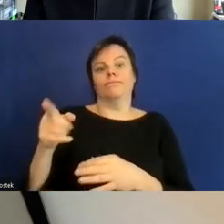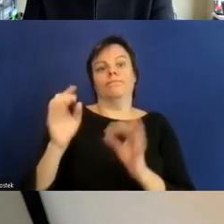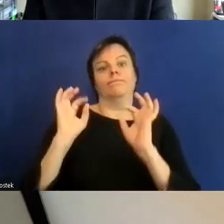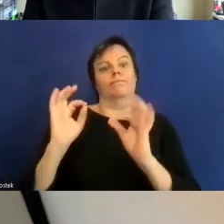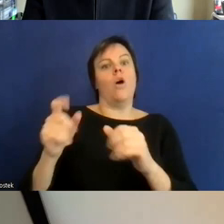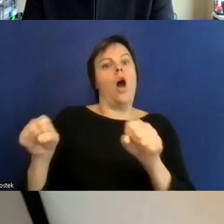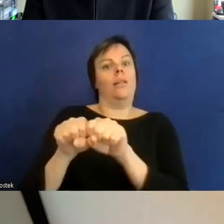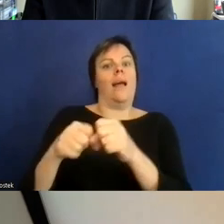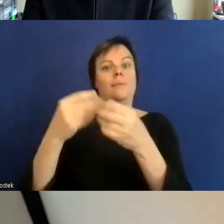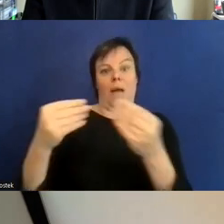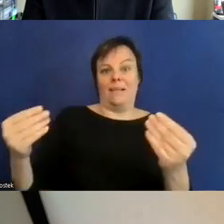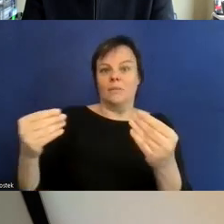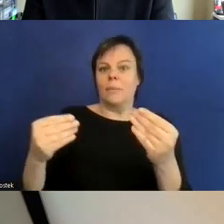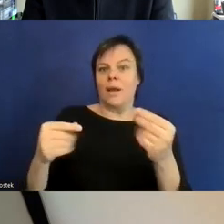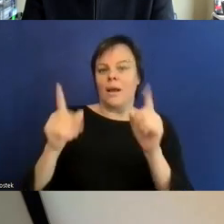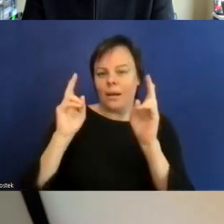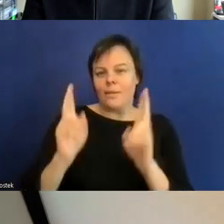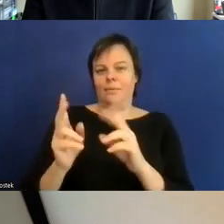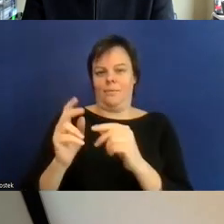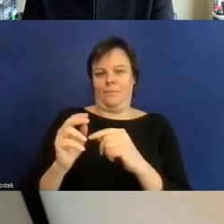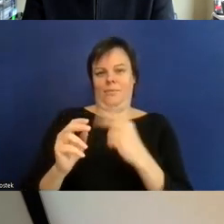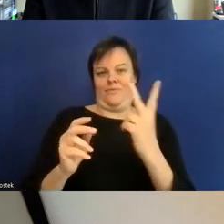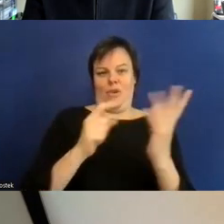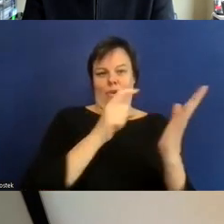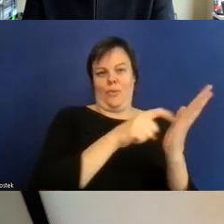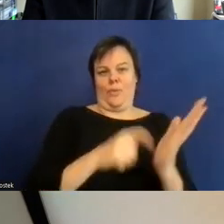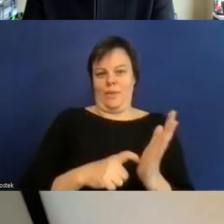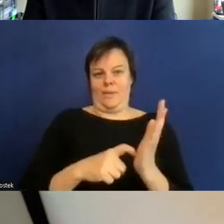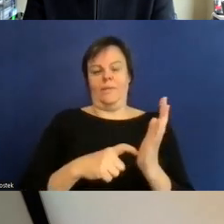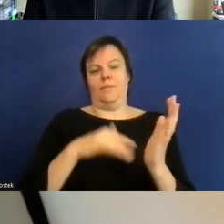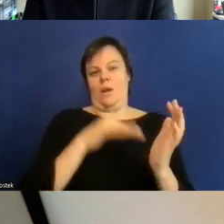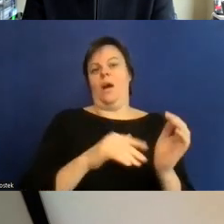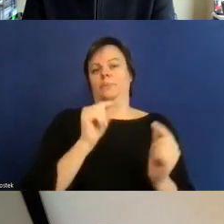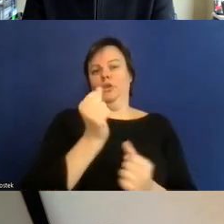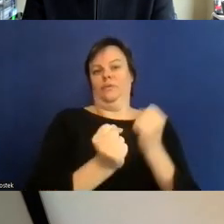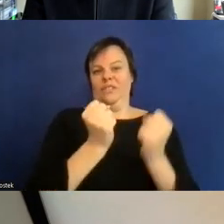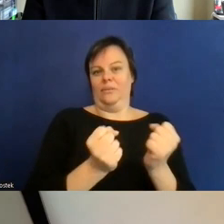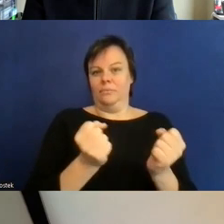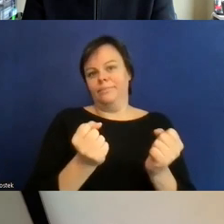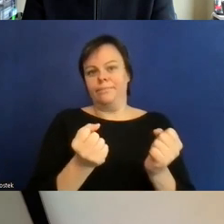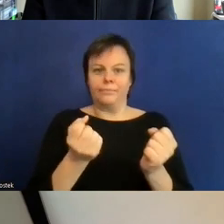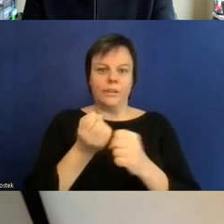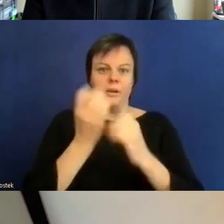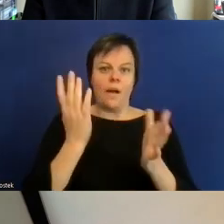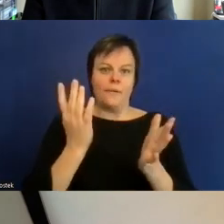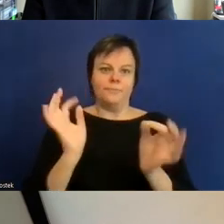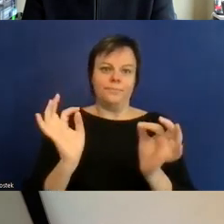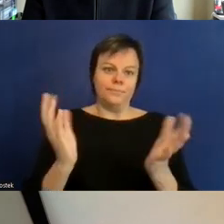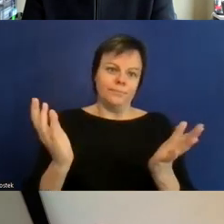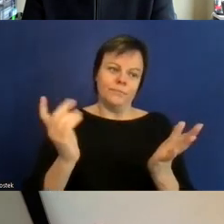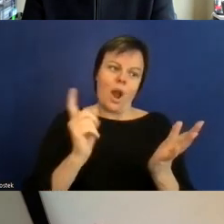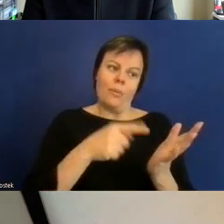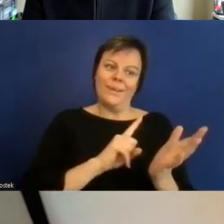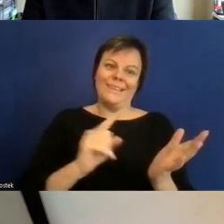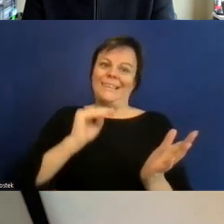schwierig aber natürlich schon gut aber nicht ausreichend erstens viele in Deutschland tun